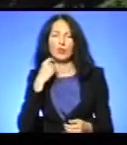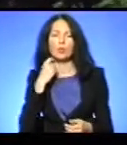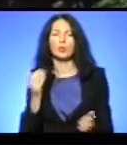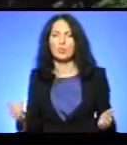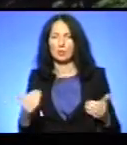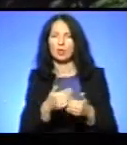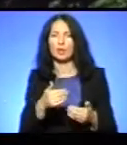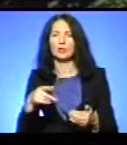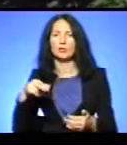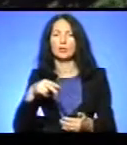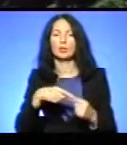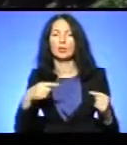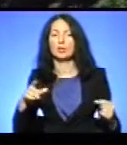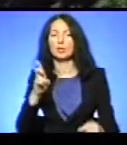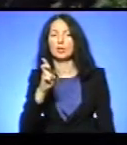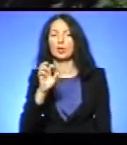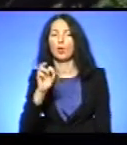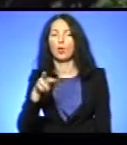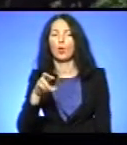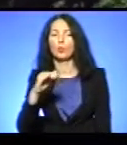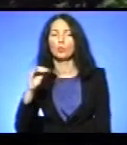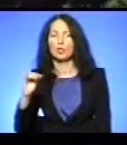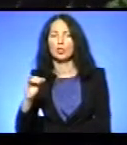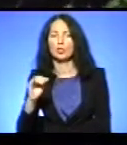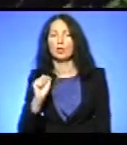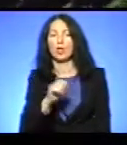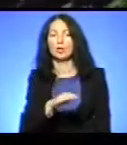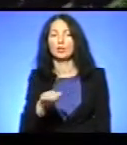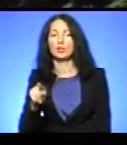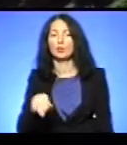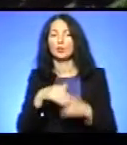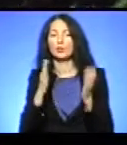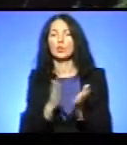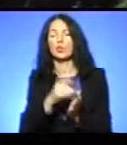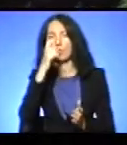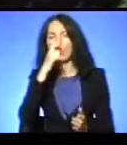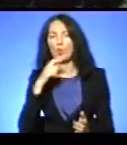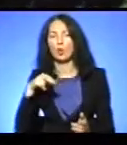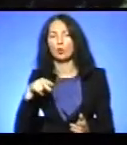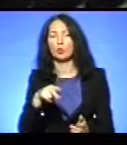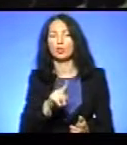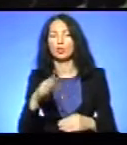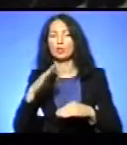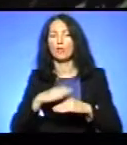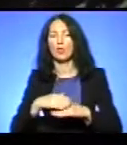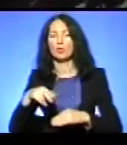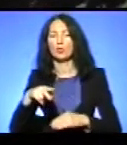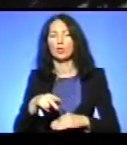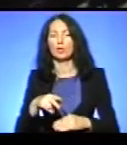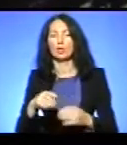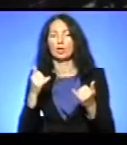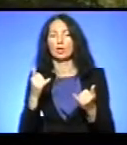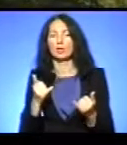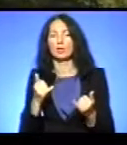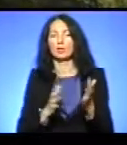бомжі, ну а дітям тут взагалі погано ходити, якщо, чи вечором іти, тут взагалі зарослі